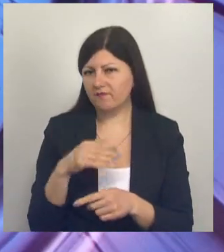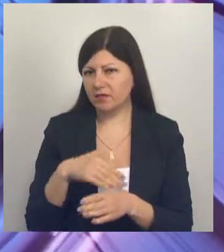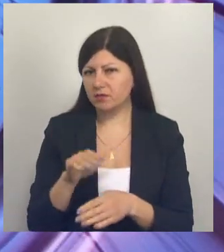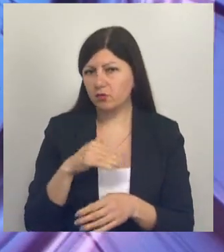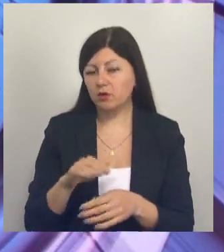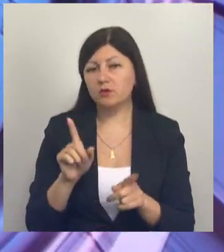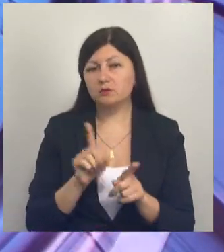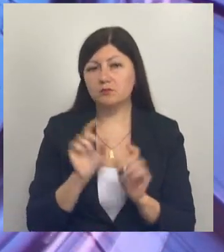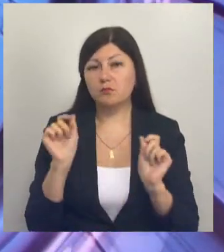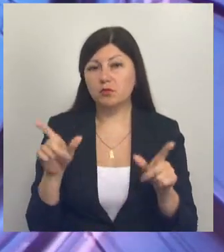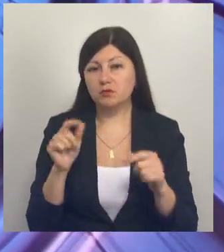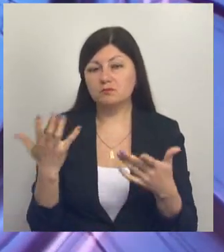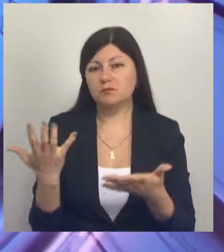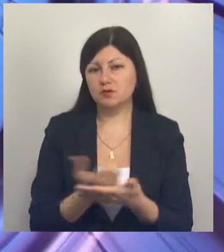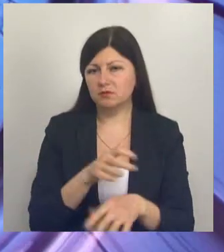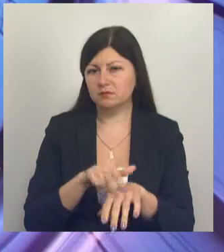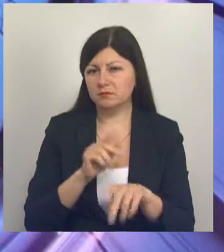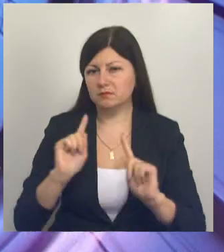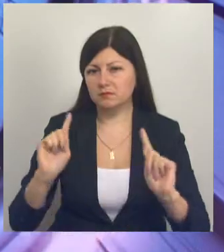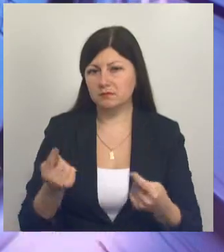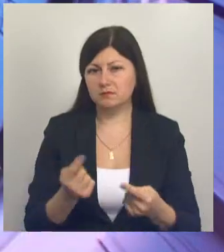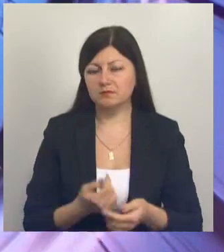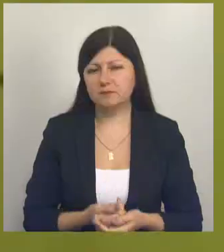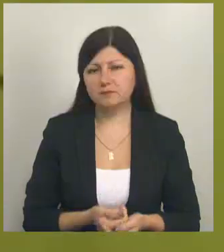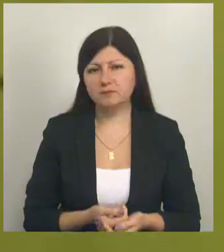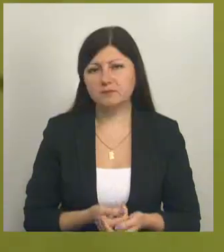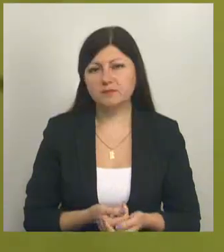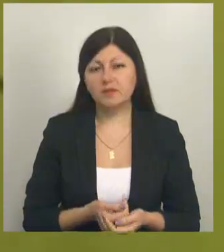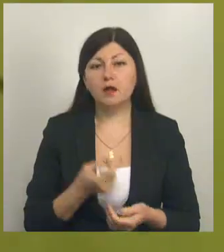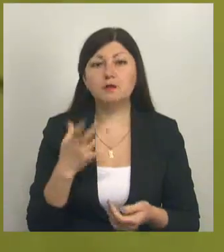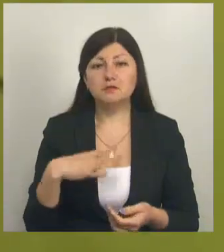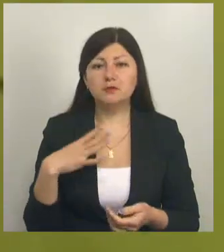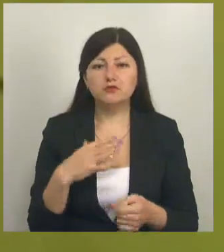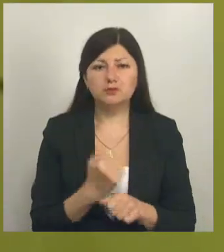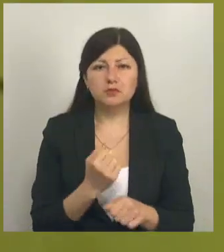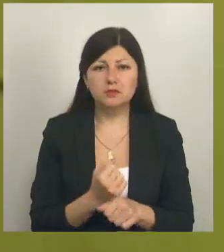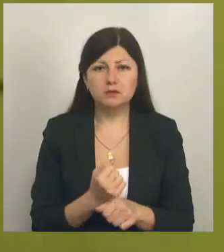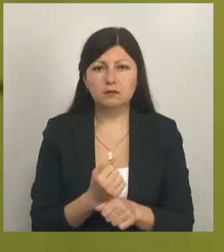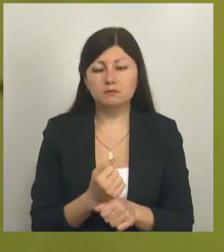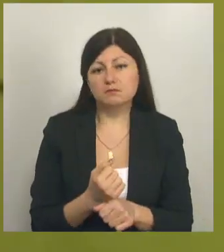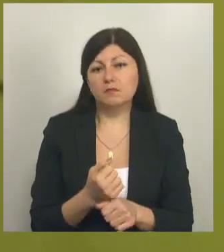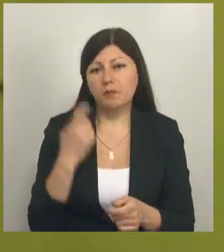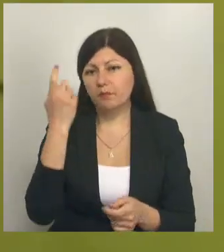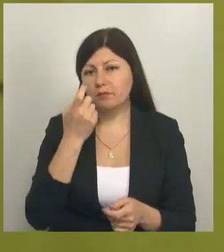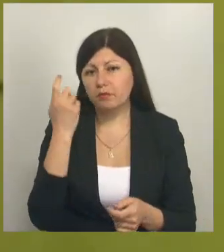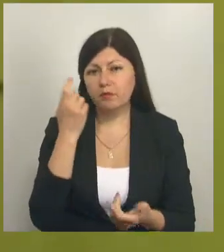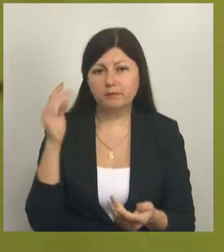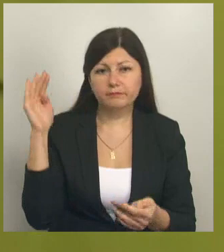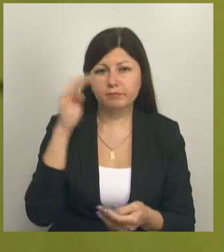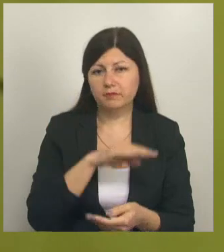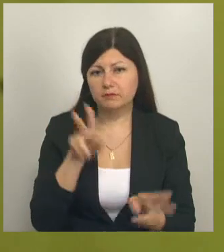блогеров оперативно нашел наряд патрульно-постовой службы. Для чего вы это делали? На бобяне крыши поехала.